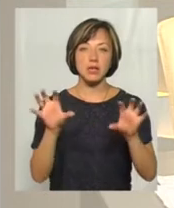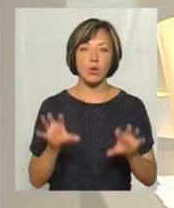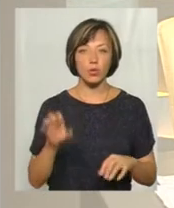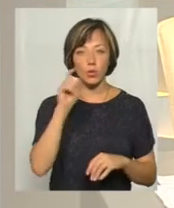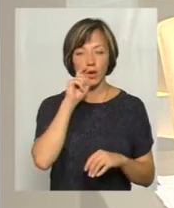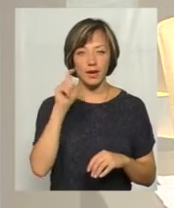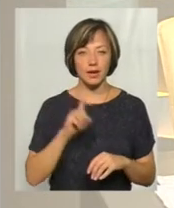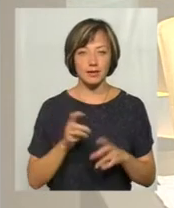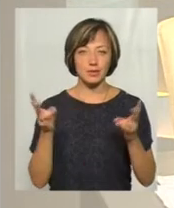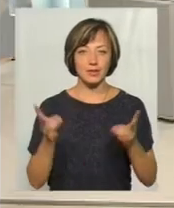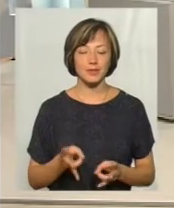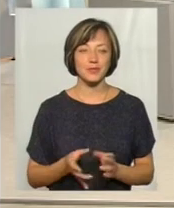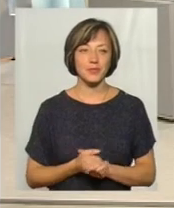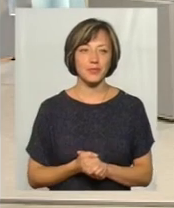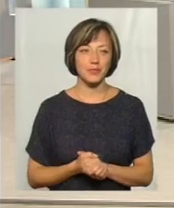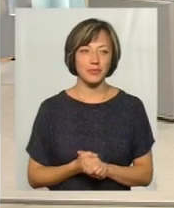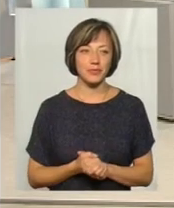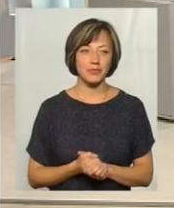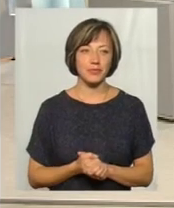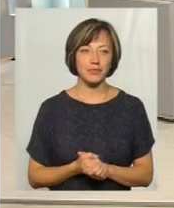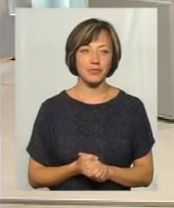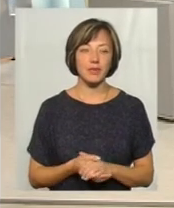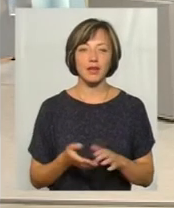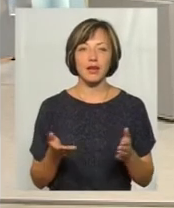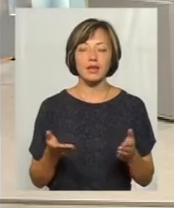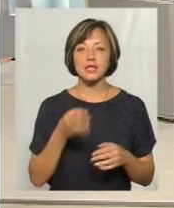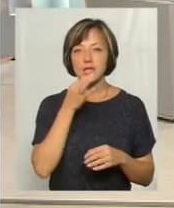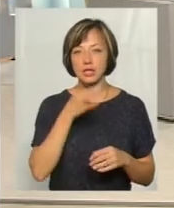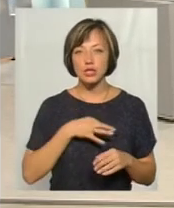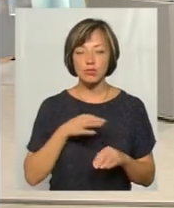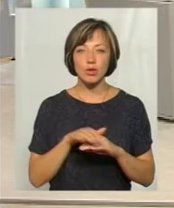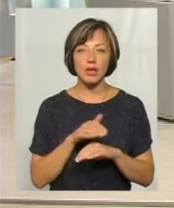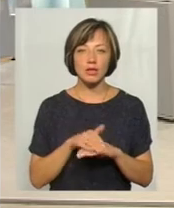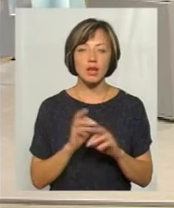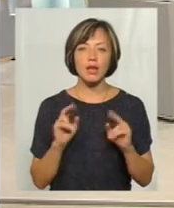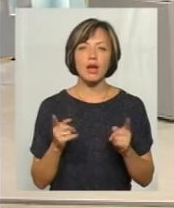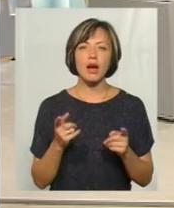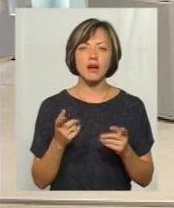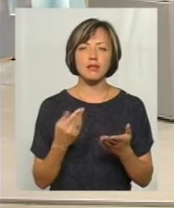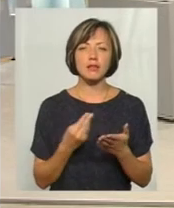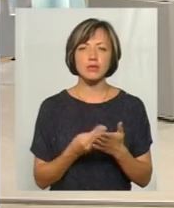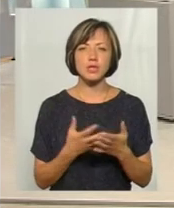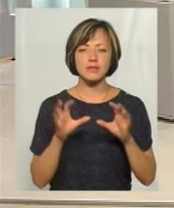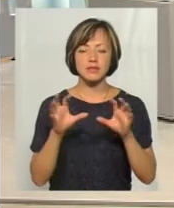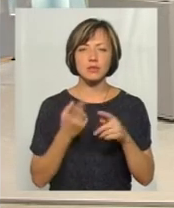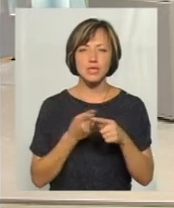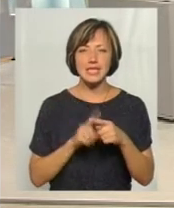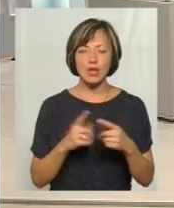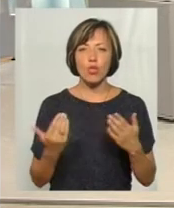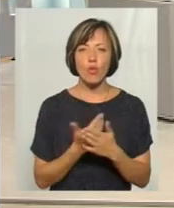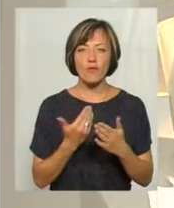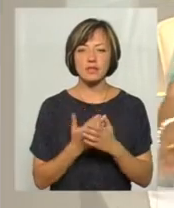України. Законодавець так визначив. Потрібен. Скажіть, будь ласка, а як оцінували законодавства вплинуть на